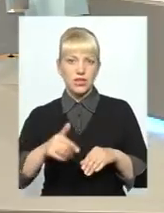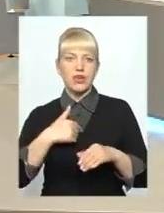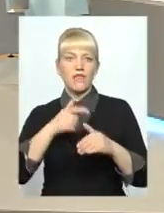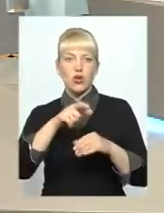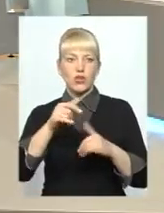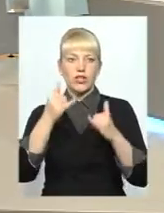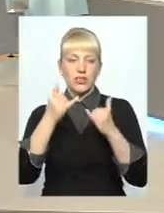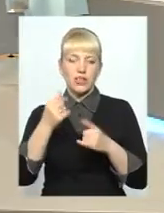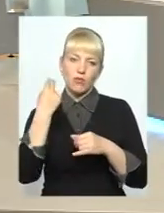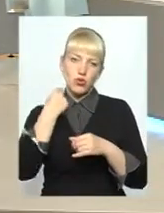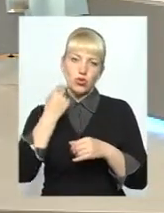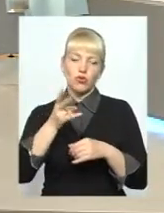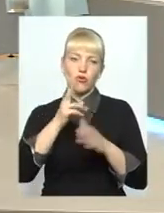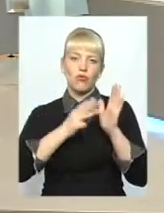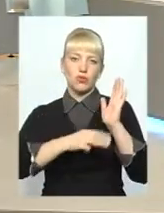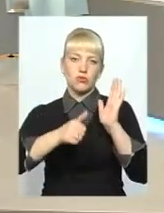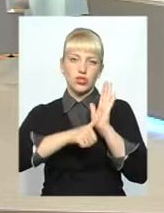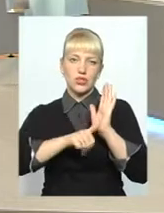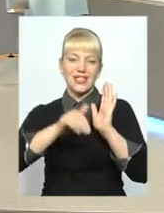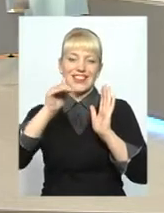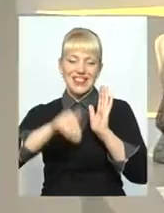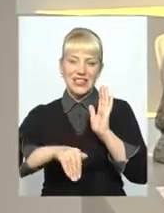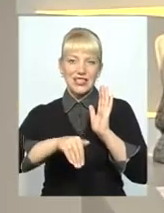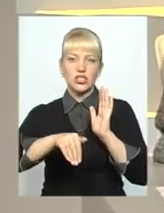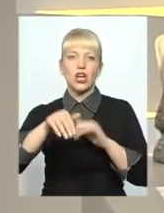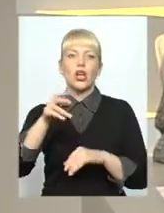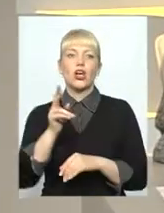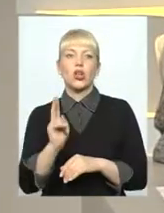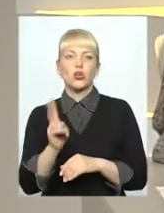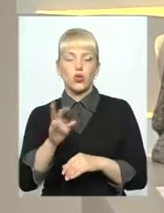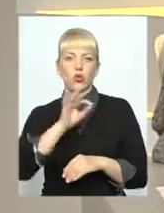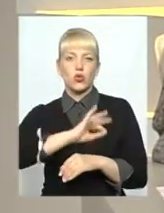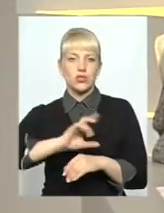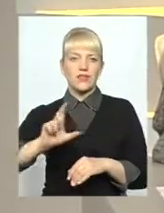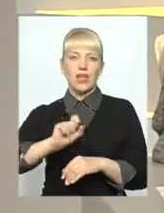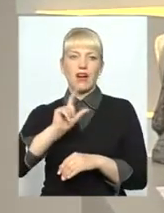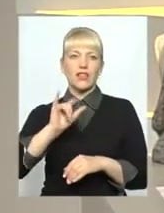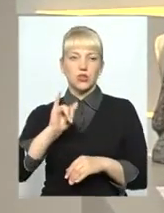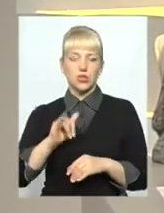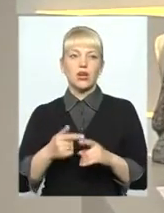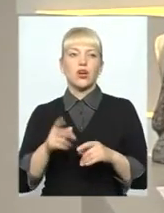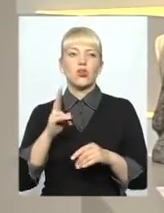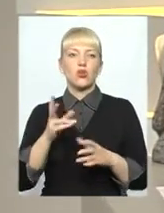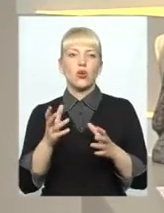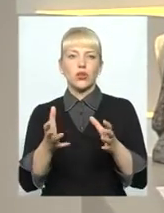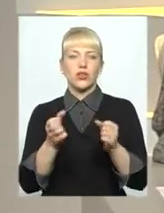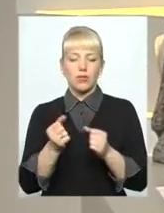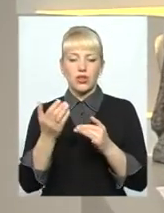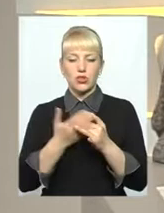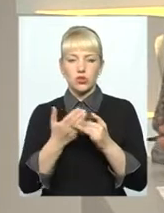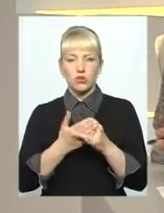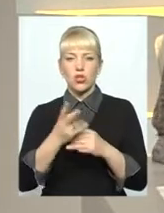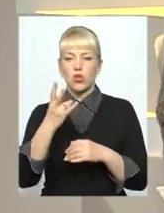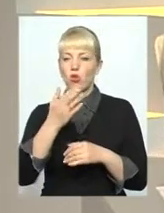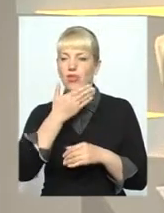даний момент, в боржників, тих 86 тисяч, які користувалися газом, отримували субсидію, але не сплачували,